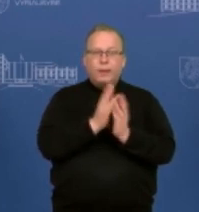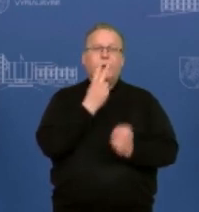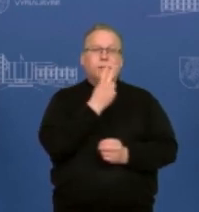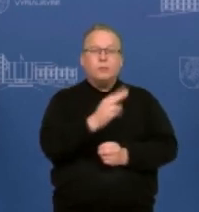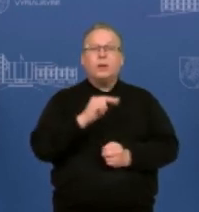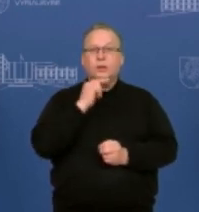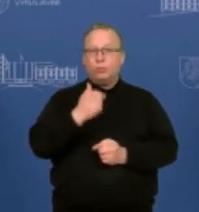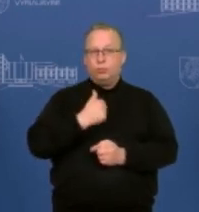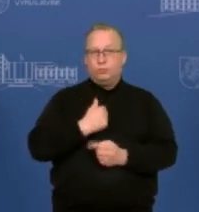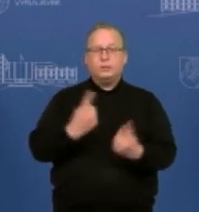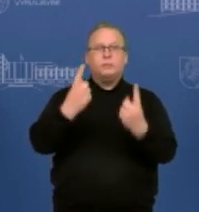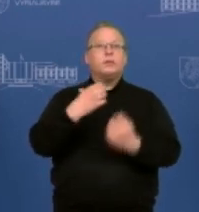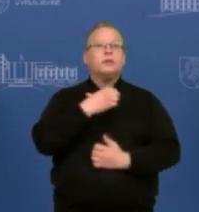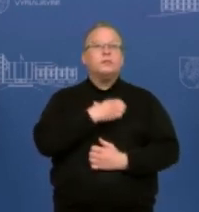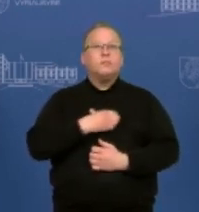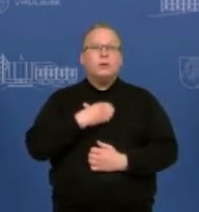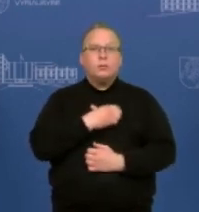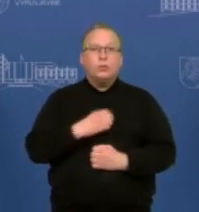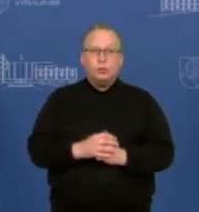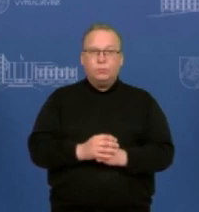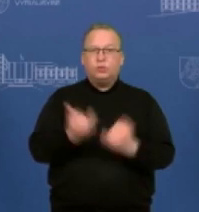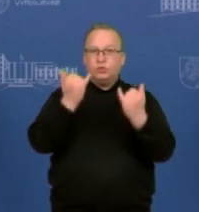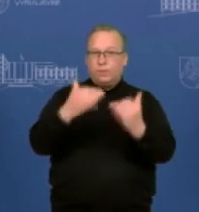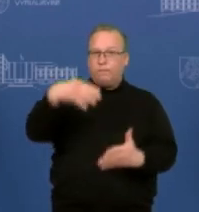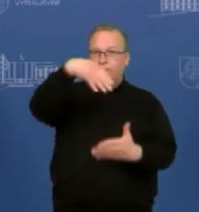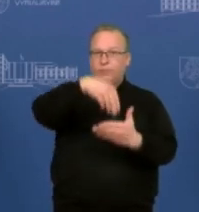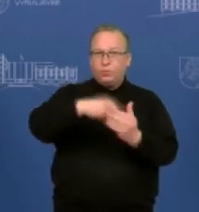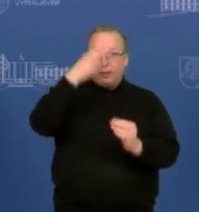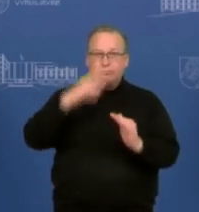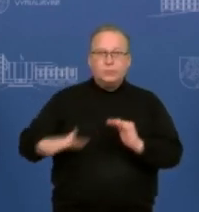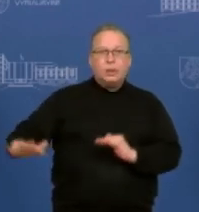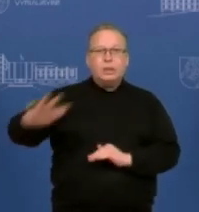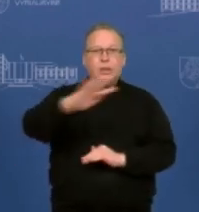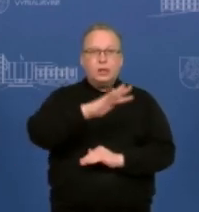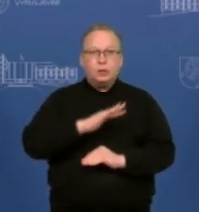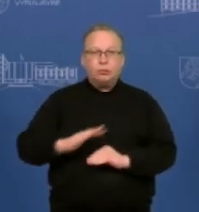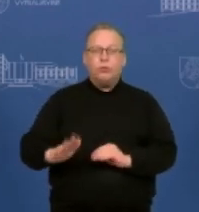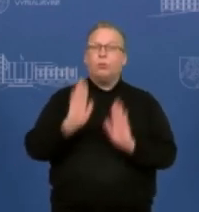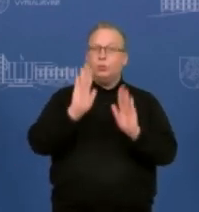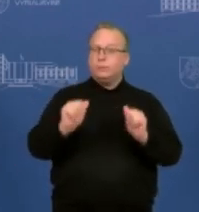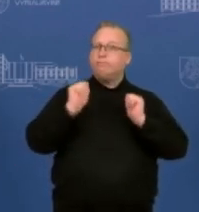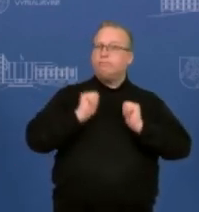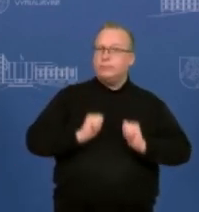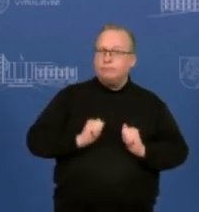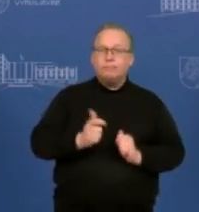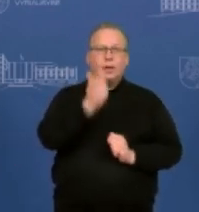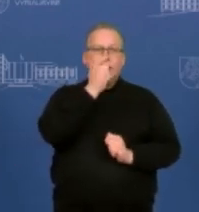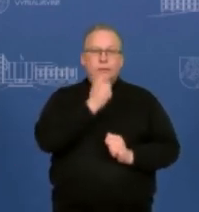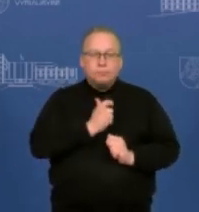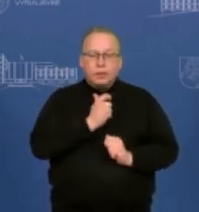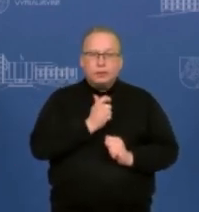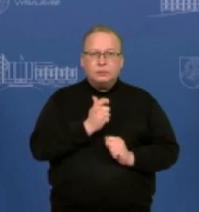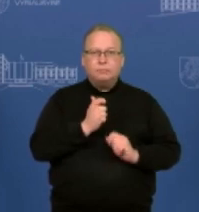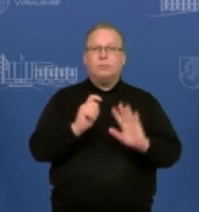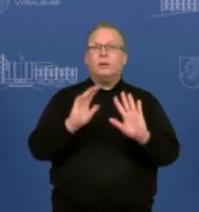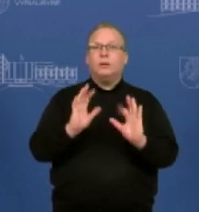ypatingai svarbu šiuo metu viduje, šalies, laikytis rimties ir visais būdais svengti